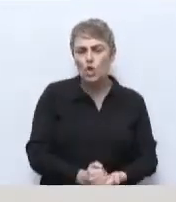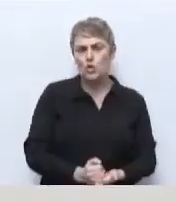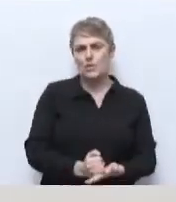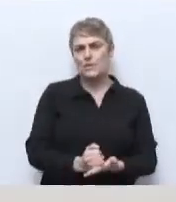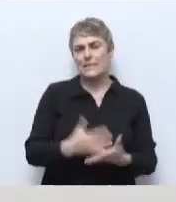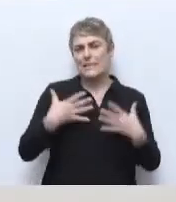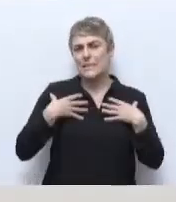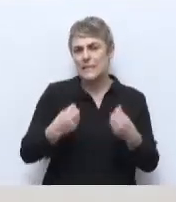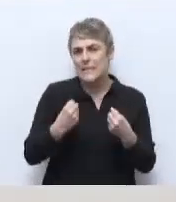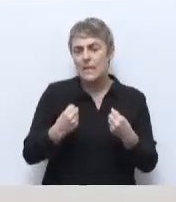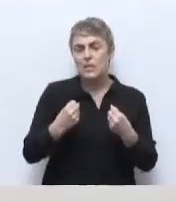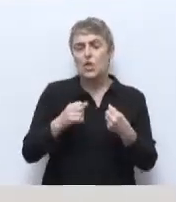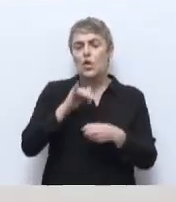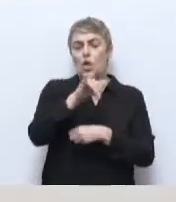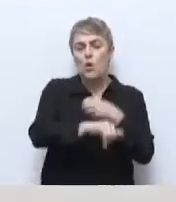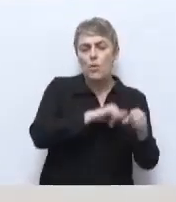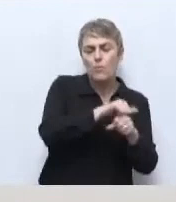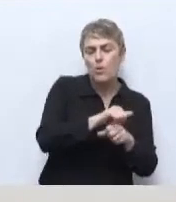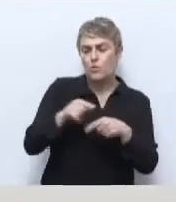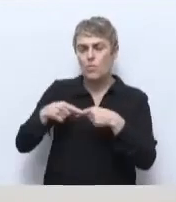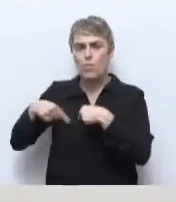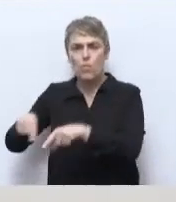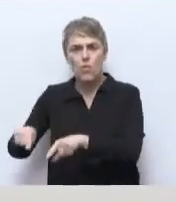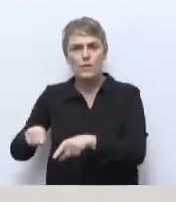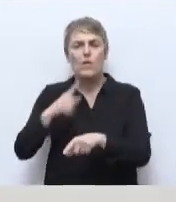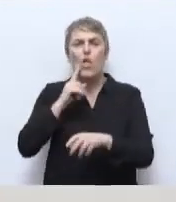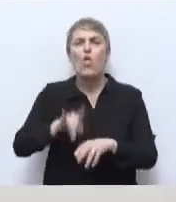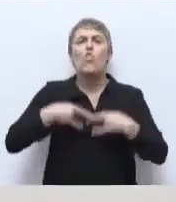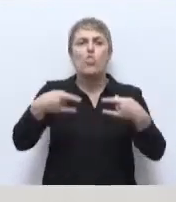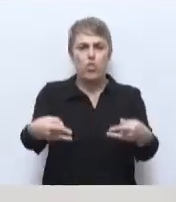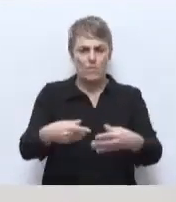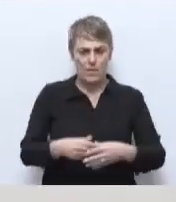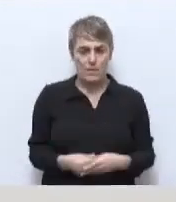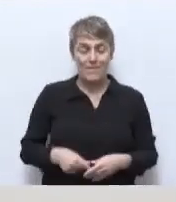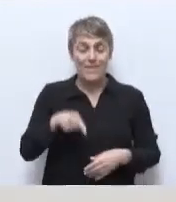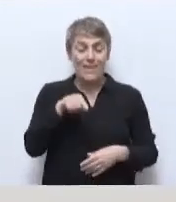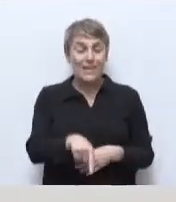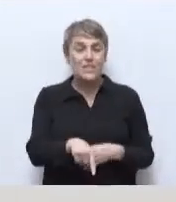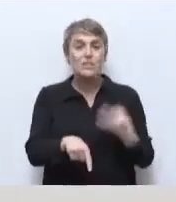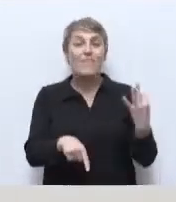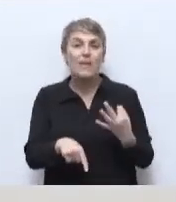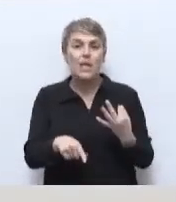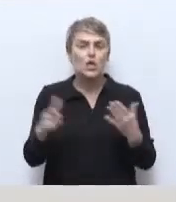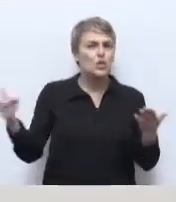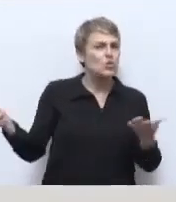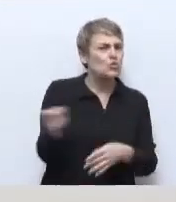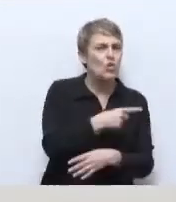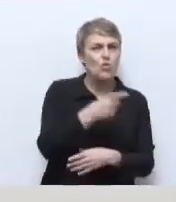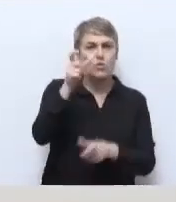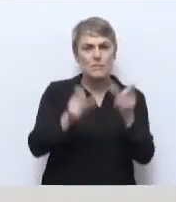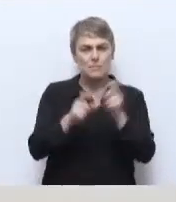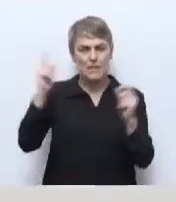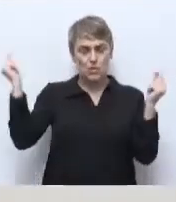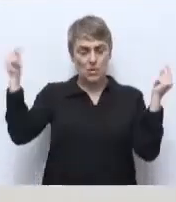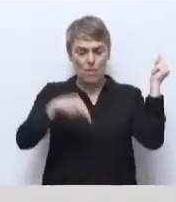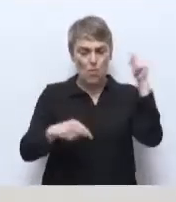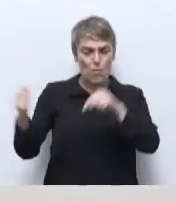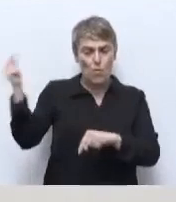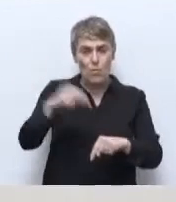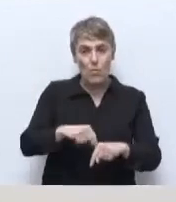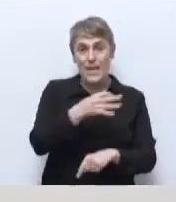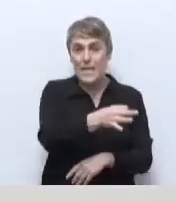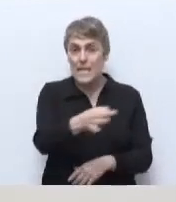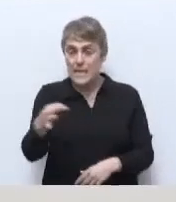de seguretat en els ports i aeroports de les Illes Balears. D'aquesta manera, tots els passatgers que arribin a les Illes